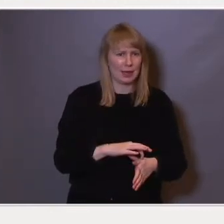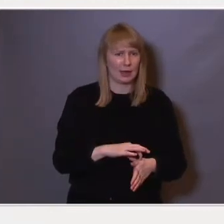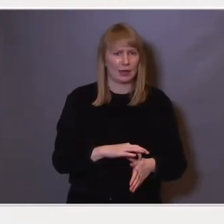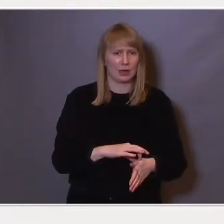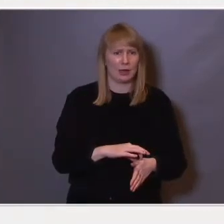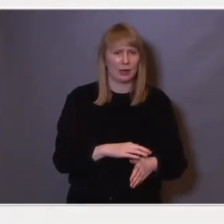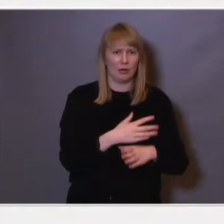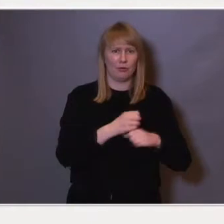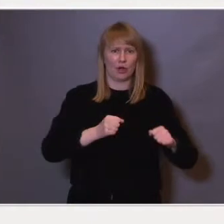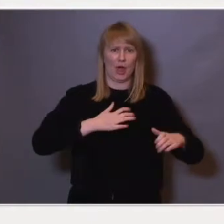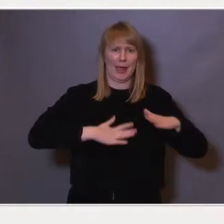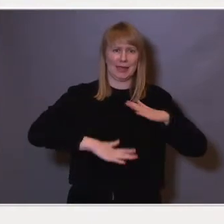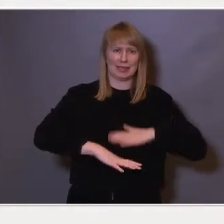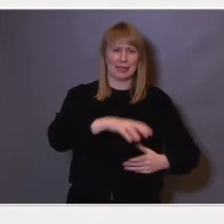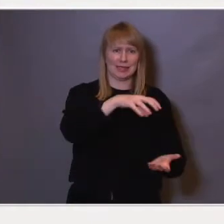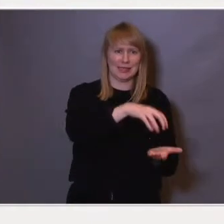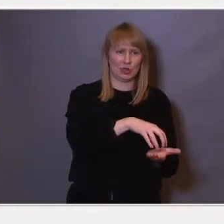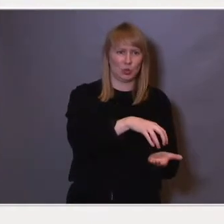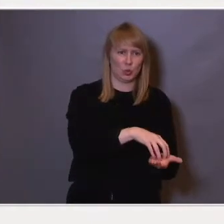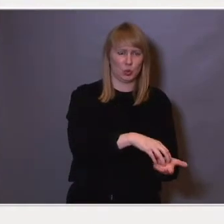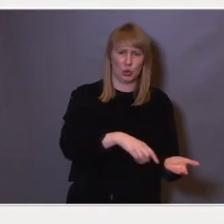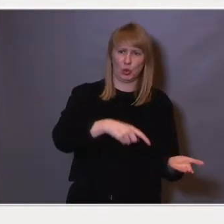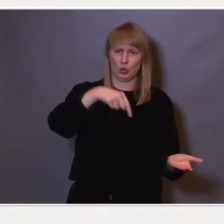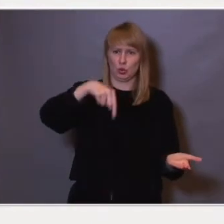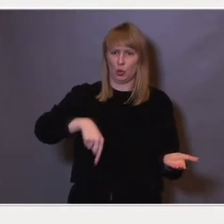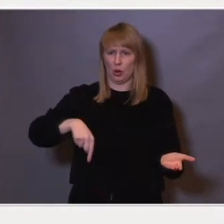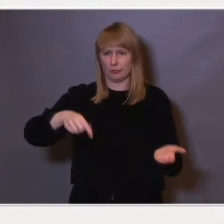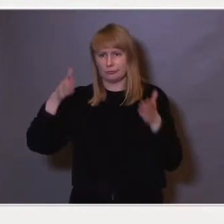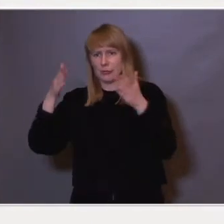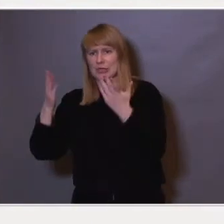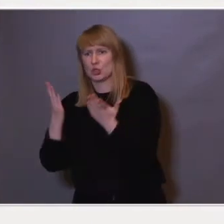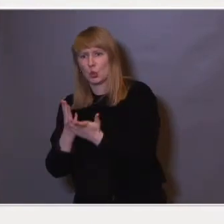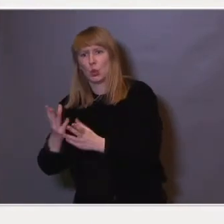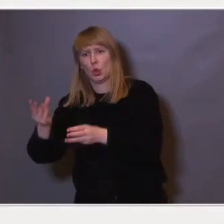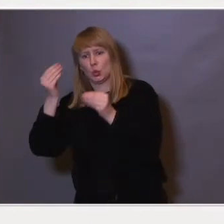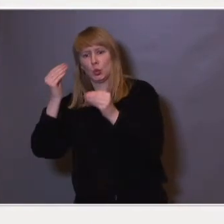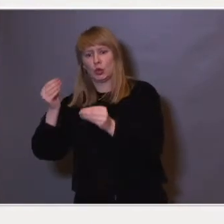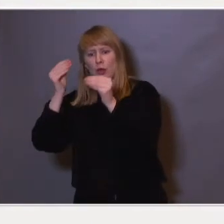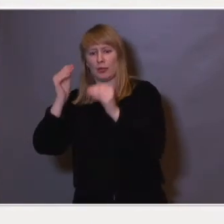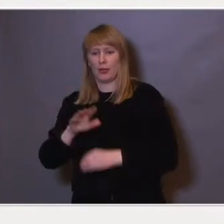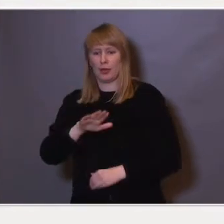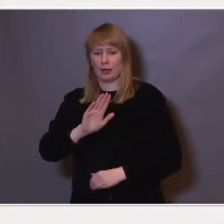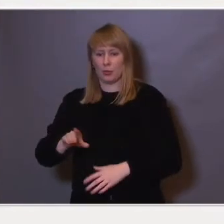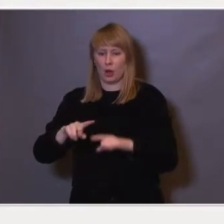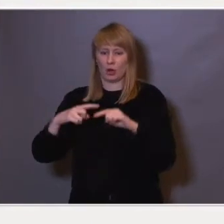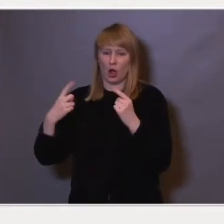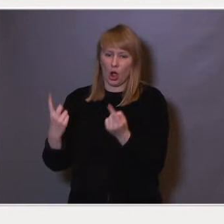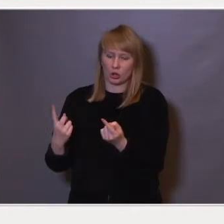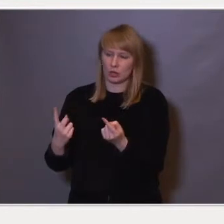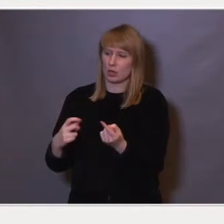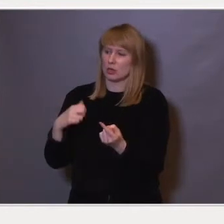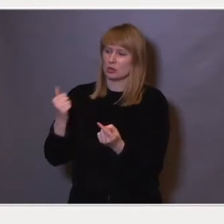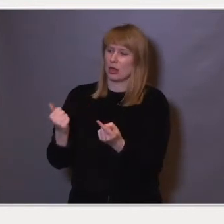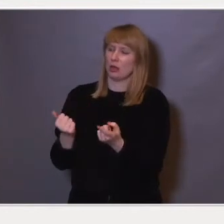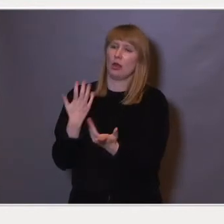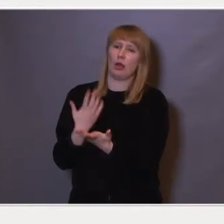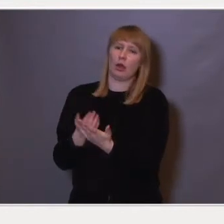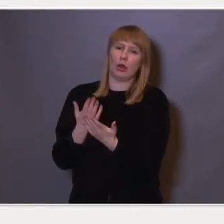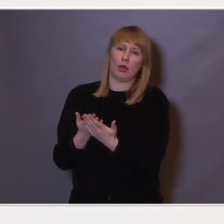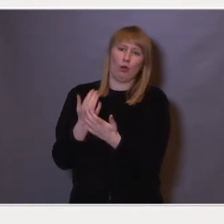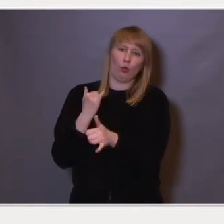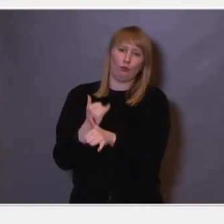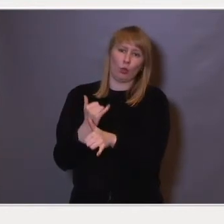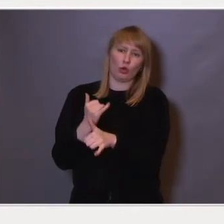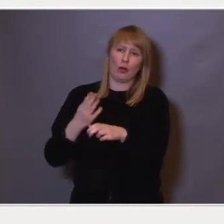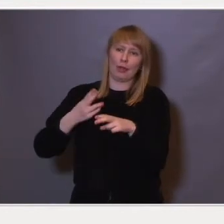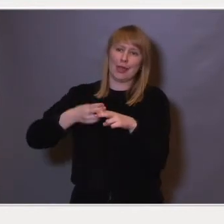helse og beveget seg inn i skoleutdanning og barnehager og skulle fortelle hvordan man